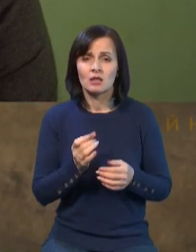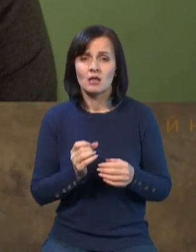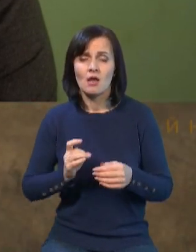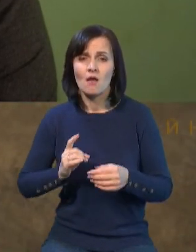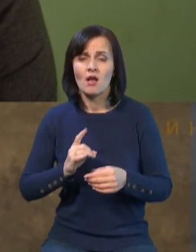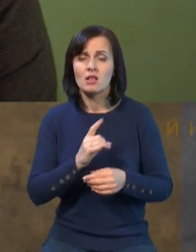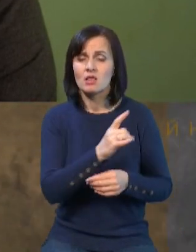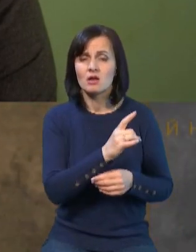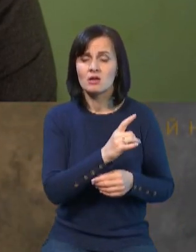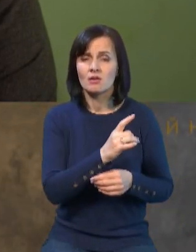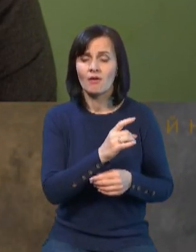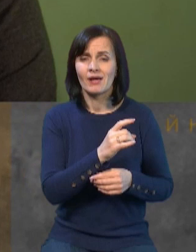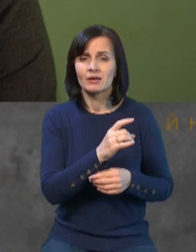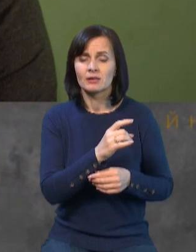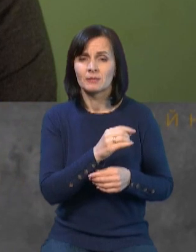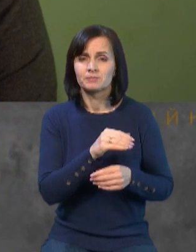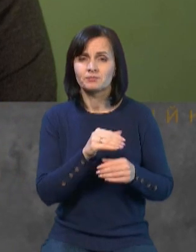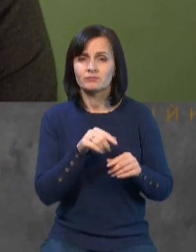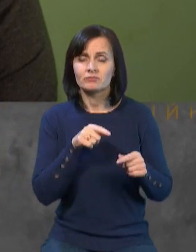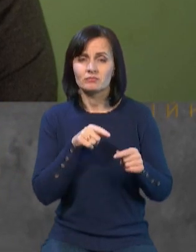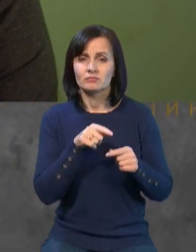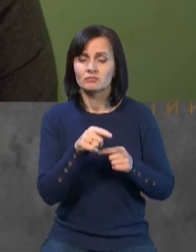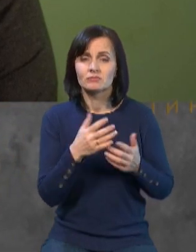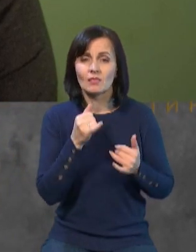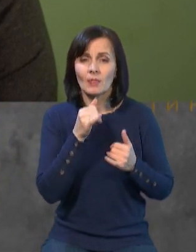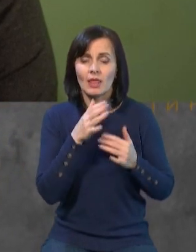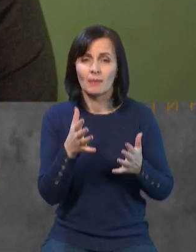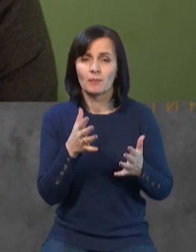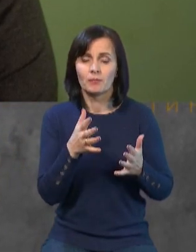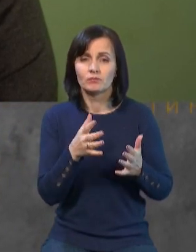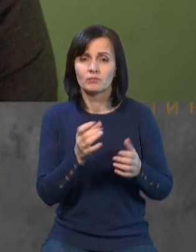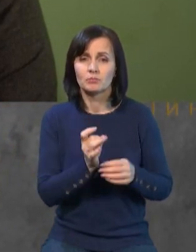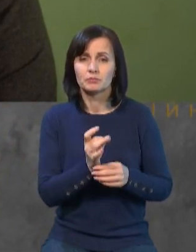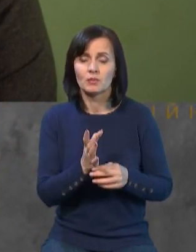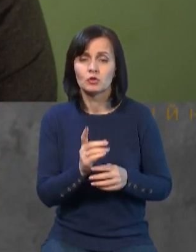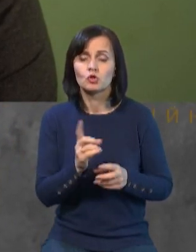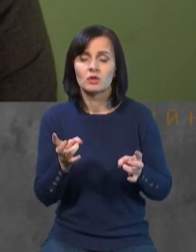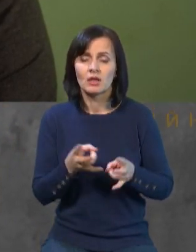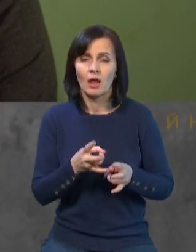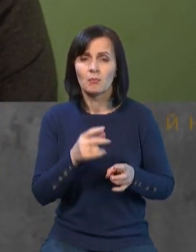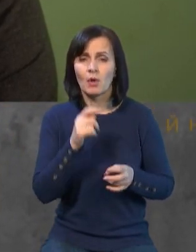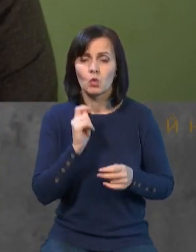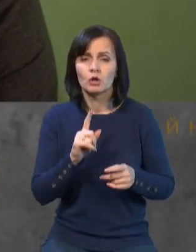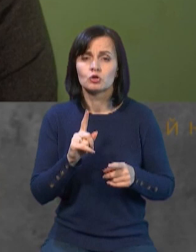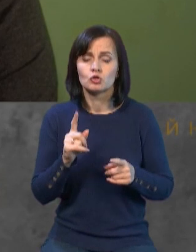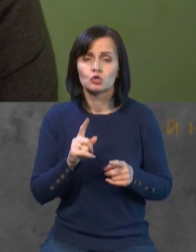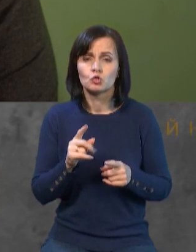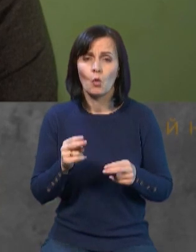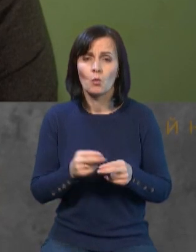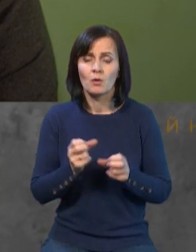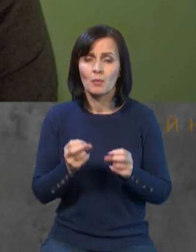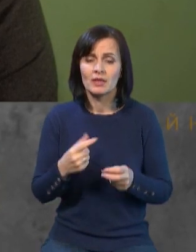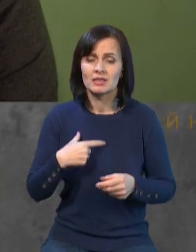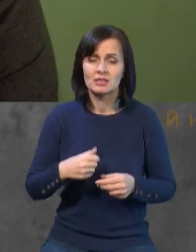«Іскандер-М». Скажіть, що необхідно Україні, щоб убезпечити себе від таких ракет